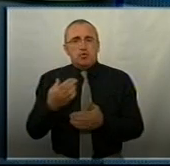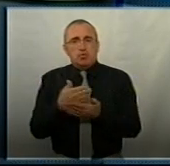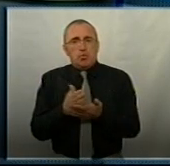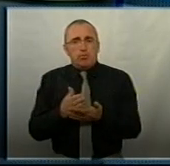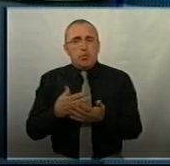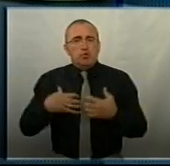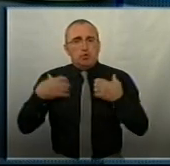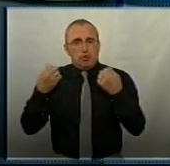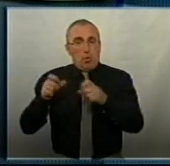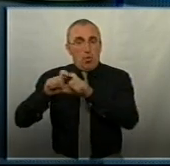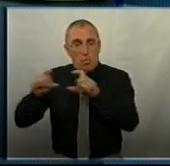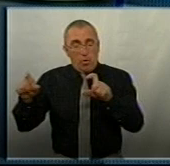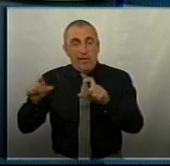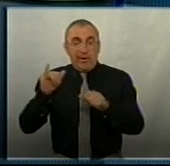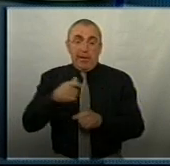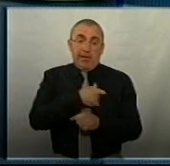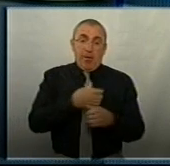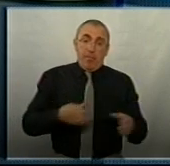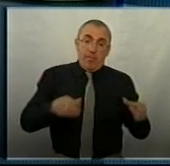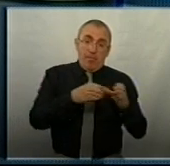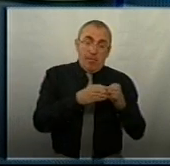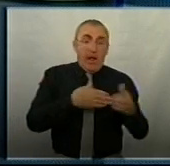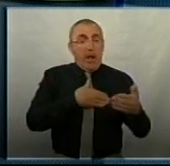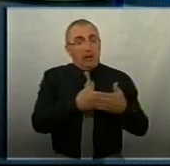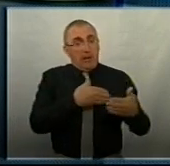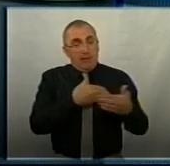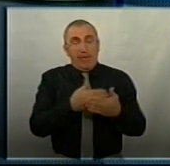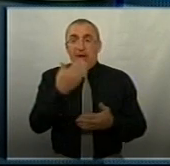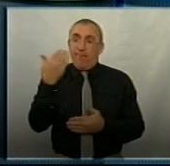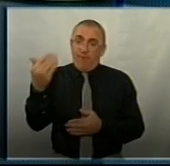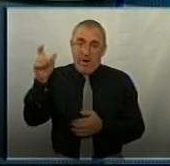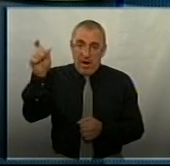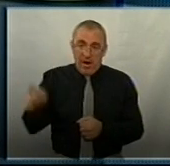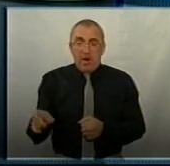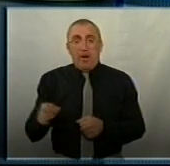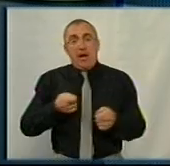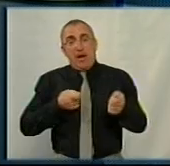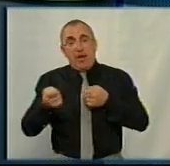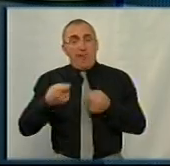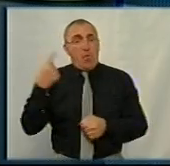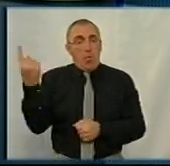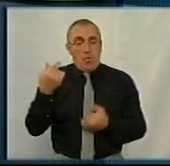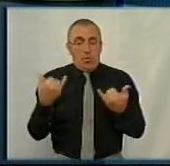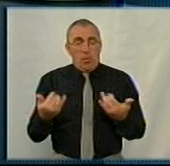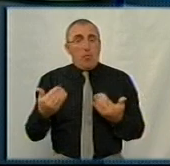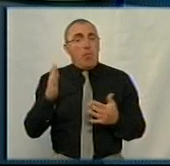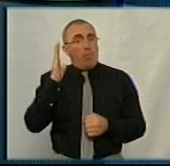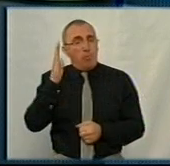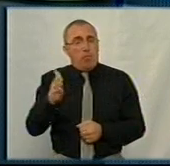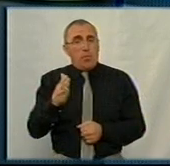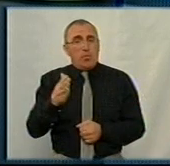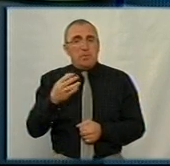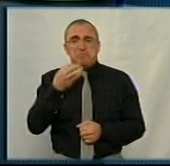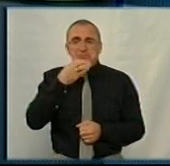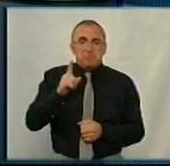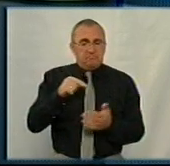І, очевидно, частина, ймовірно, депутатського корпусу чи активістів, і вам, і керівництву області нинішньому буде дорікати